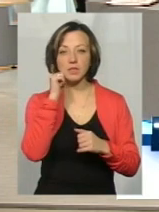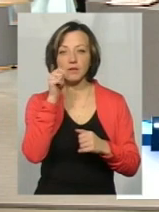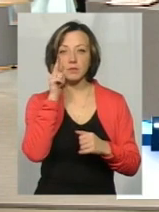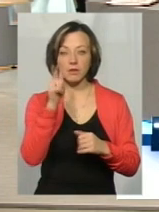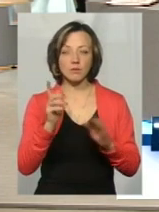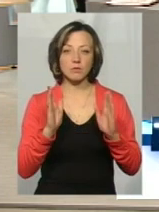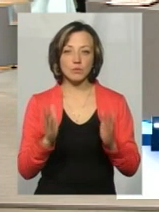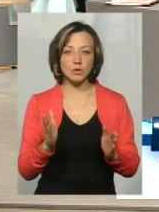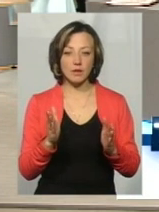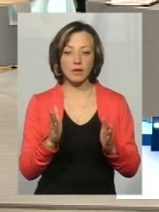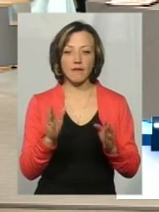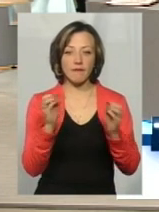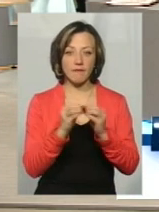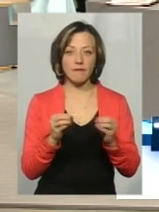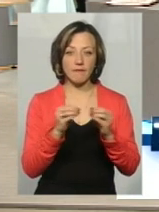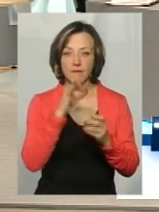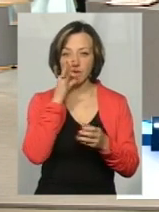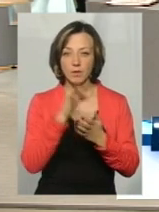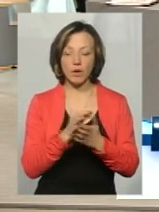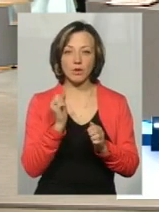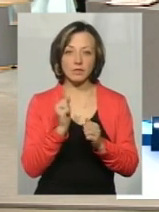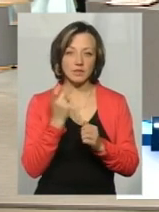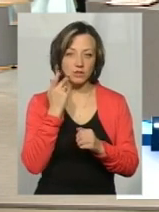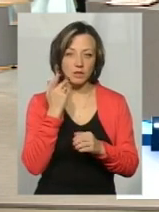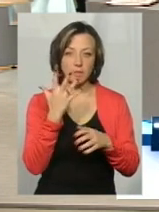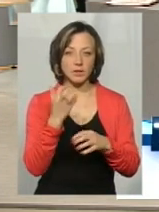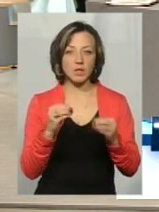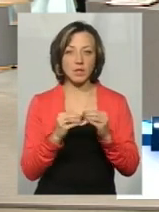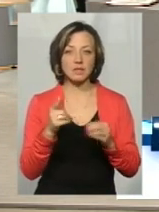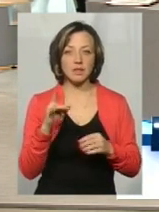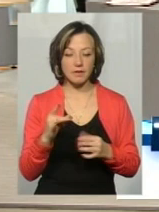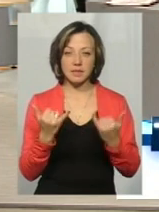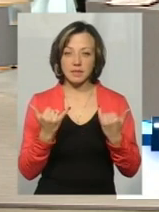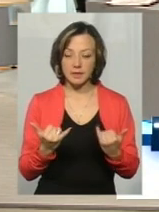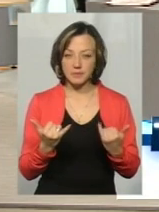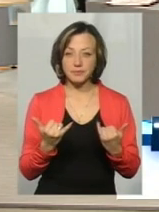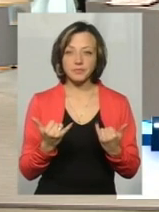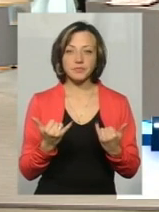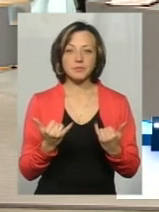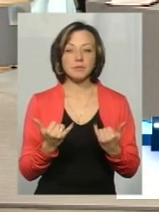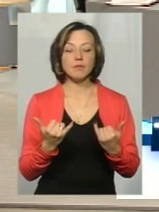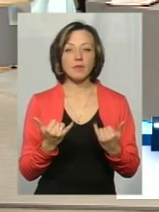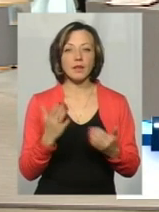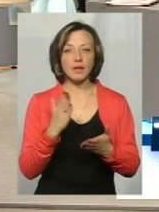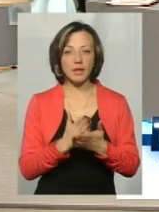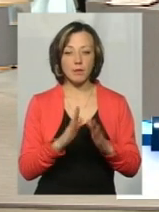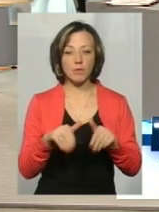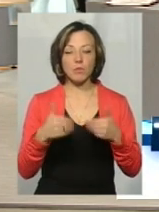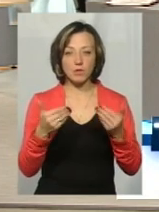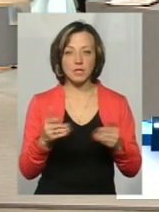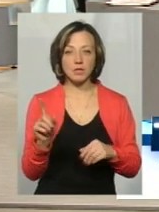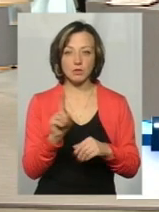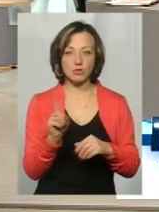після завтра, вона буде нести одну і ту ж відповідальність. Тобто, кожен раз 510 гривень. Це зараз так? Так, зараз. На сьогоднішній день є пропозиція,